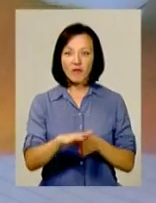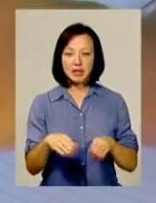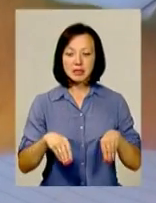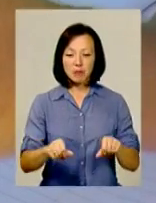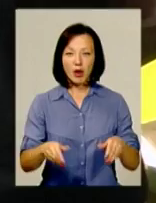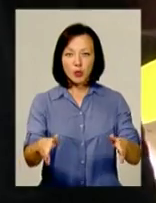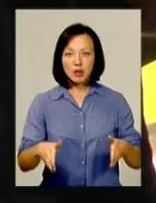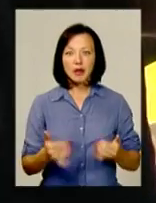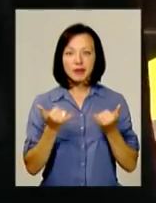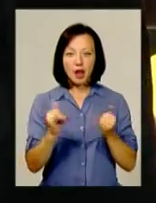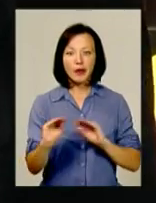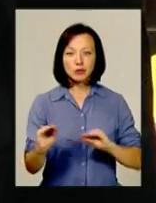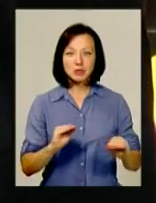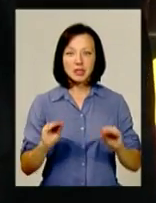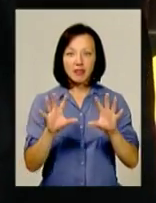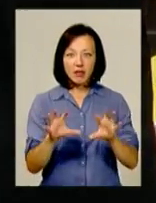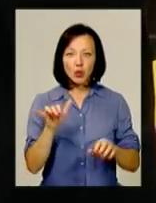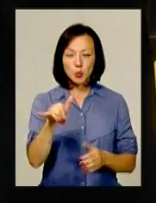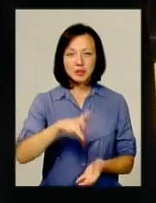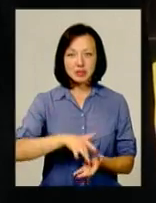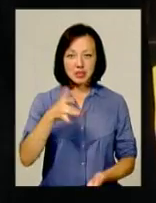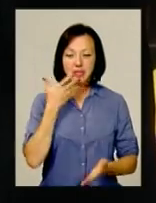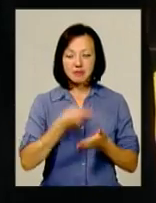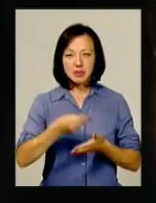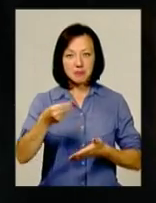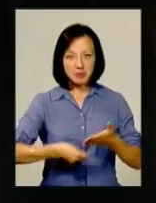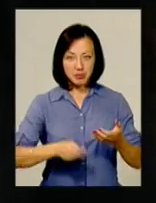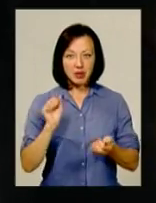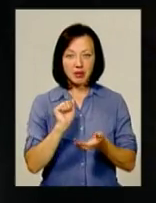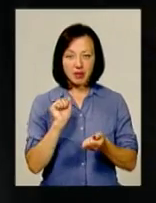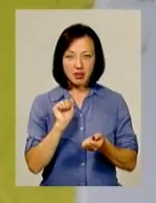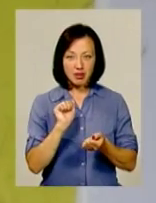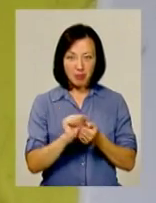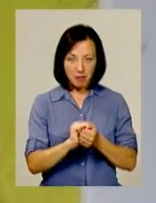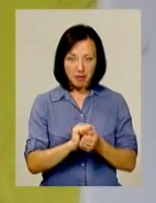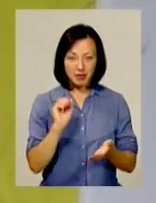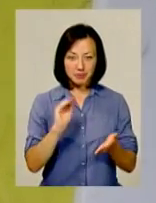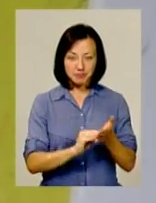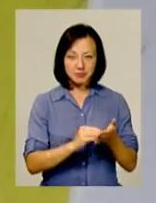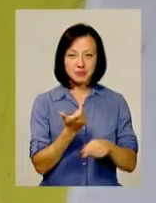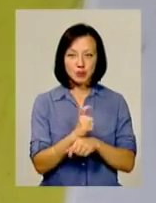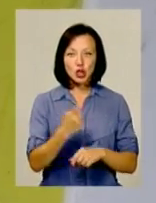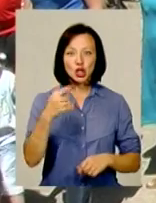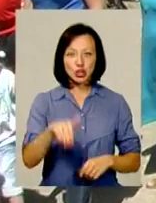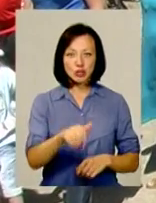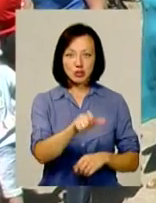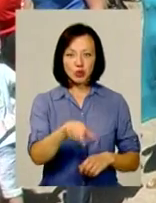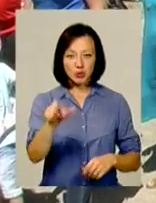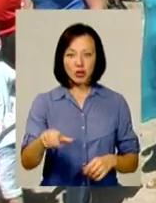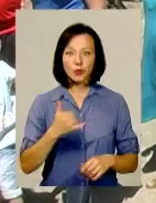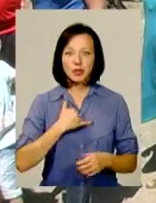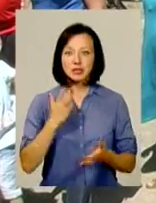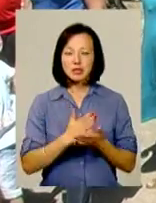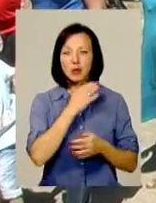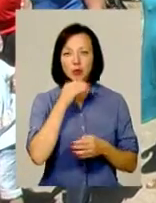земельної ділянки для розміщення тварин у центрі. Свій підпис на папері вже встигли поставити більше тисячі людей. У нас